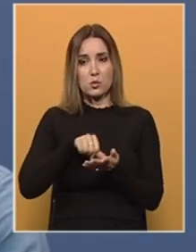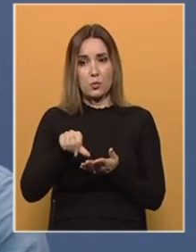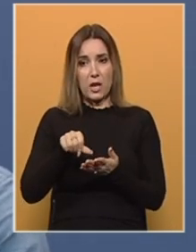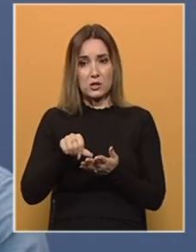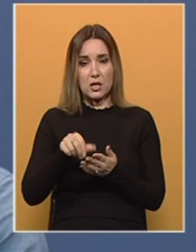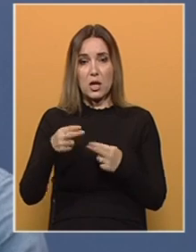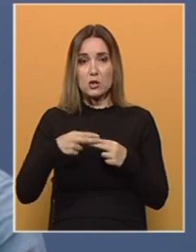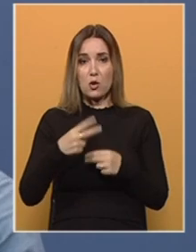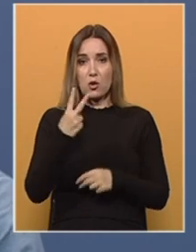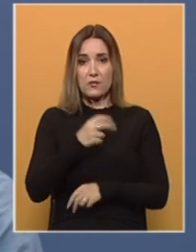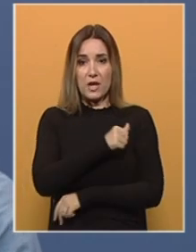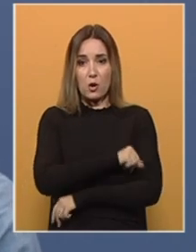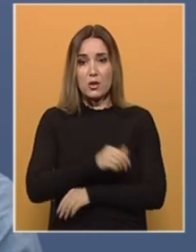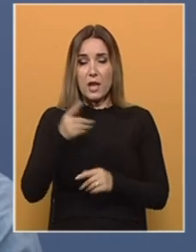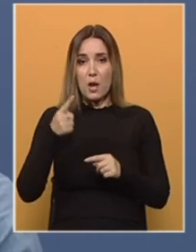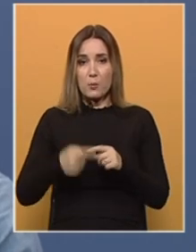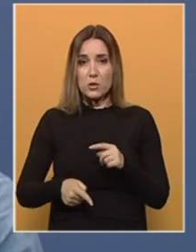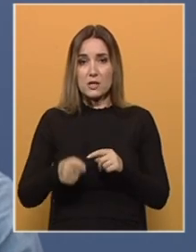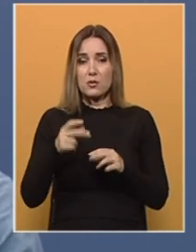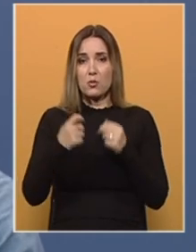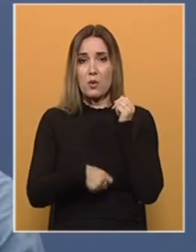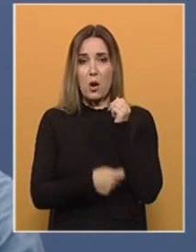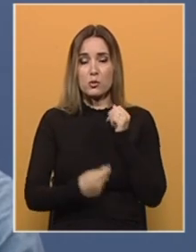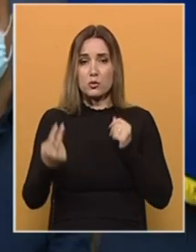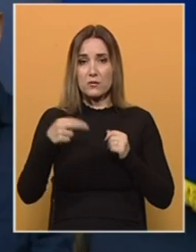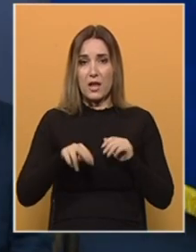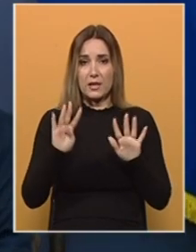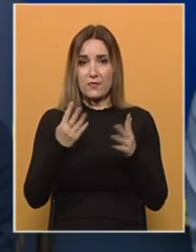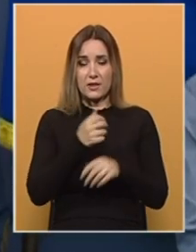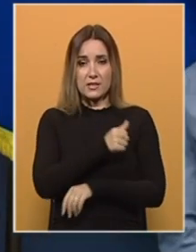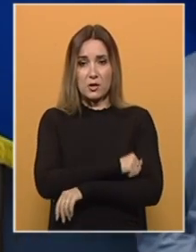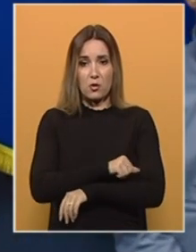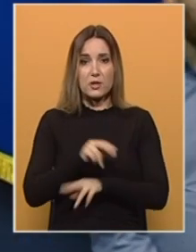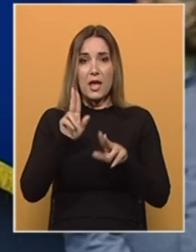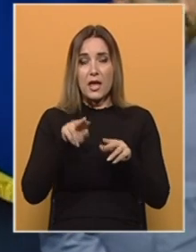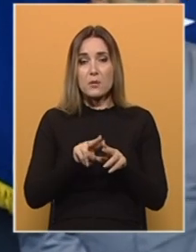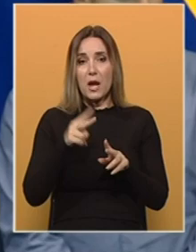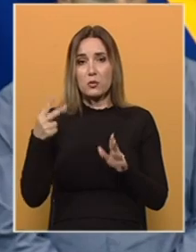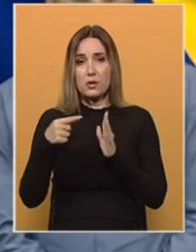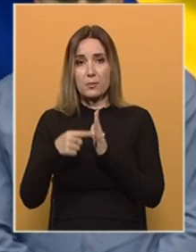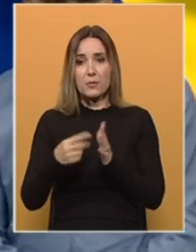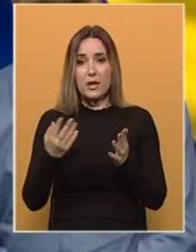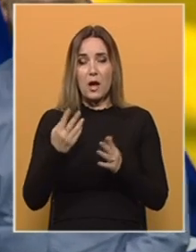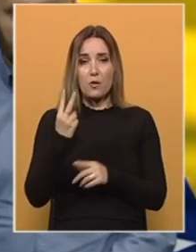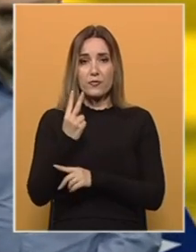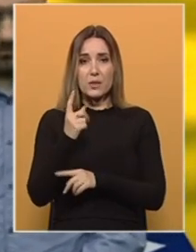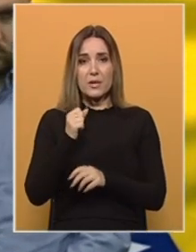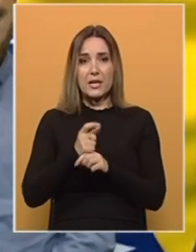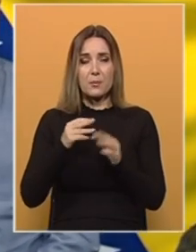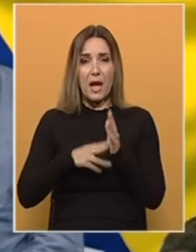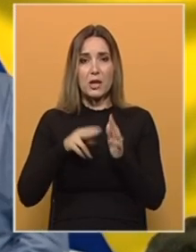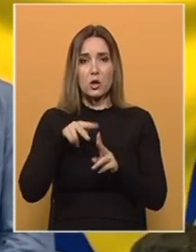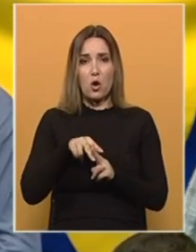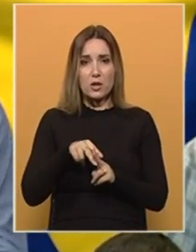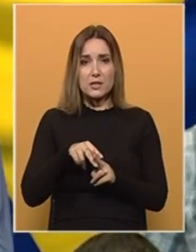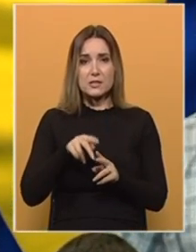skoro dvije godine. Posljednji put u augustu 2019. godine. Ima i svjetlih primjera, poput firmi Igman Konjici i